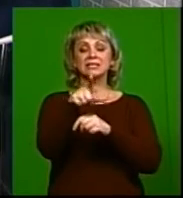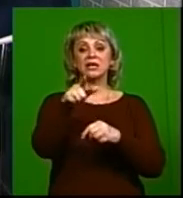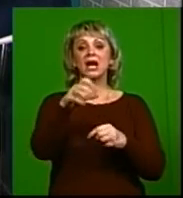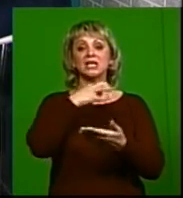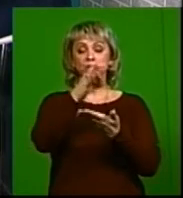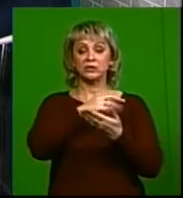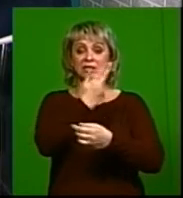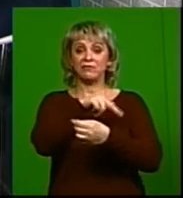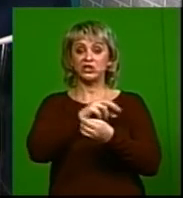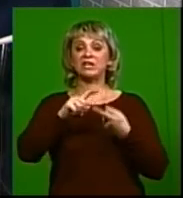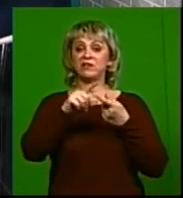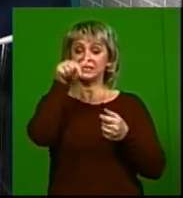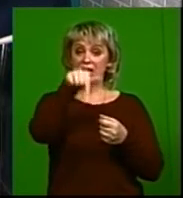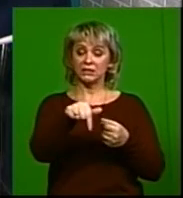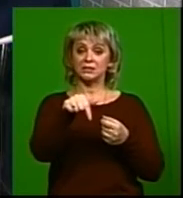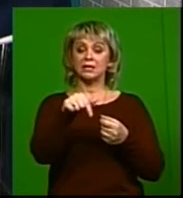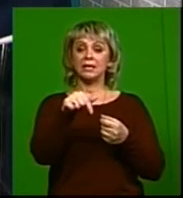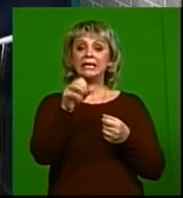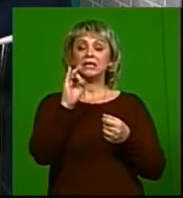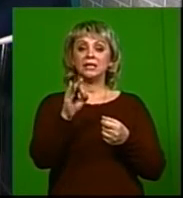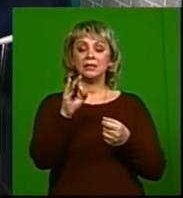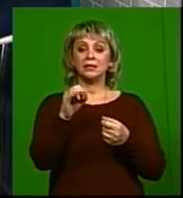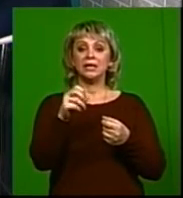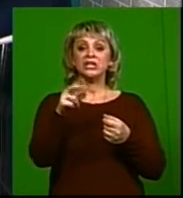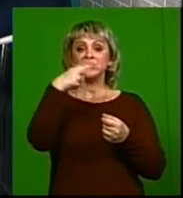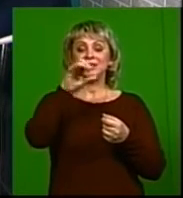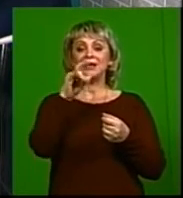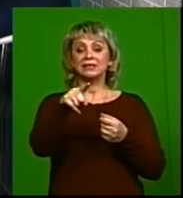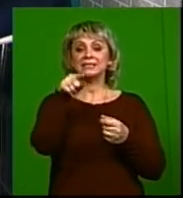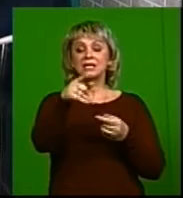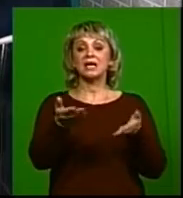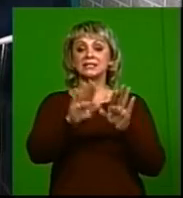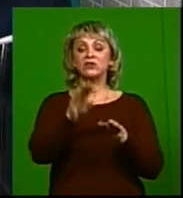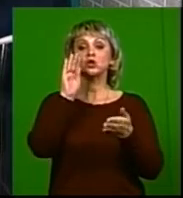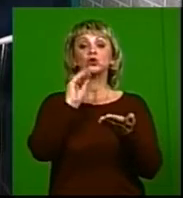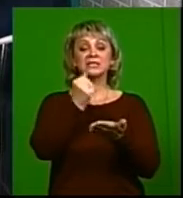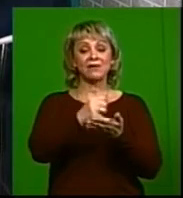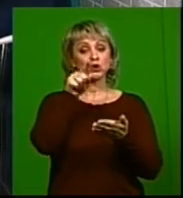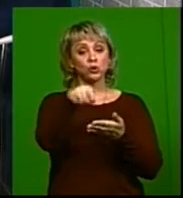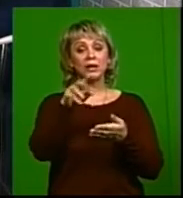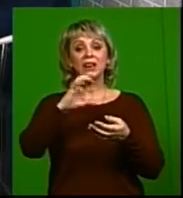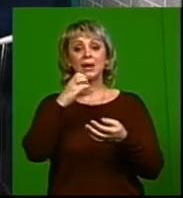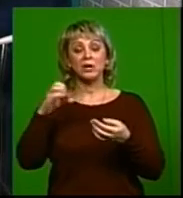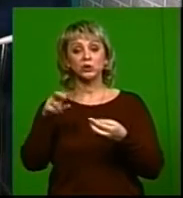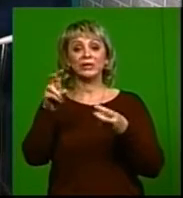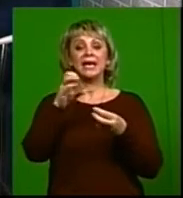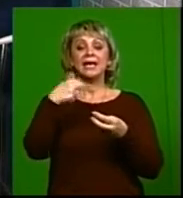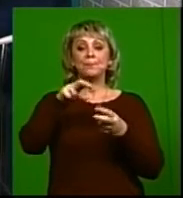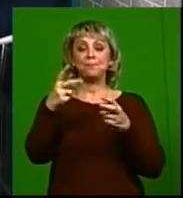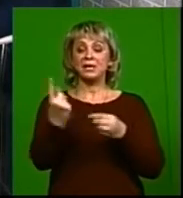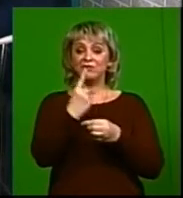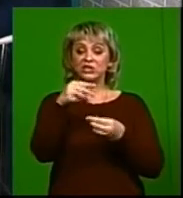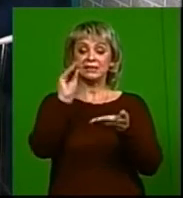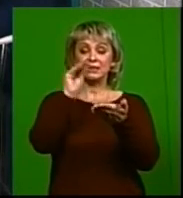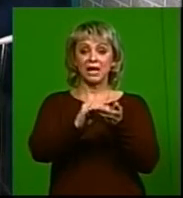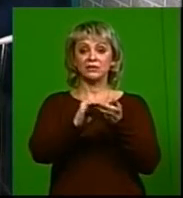консультация врача-инфекциониста. И диагноз ВИЧ-инфекция ставится только на основании лабораторных, эпидемиологических и клинических